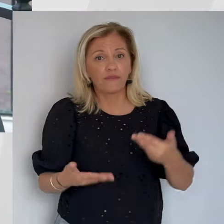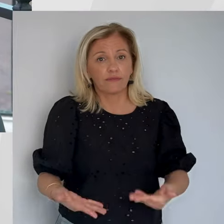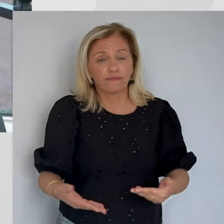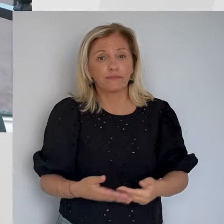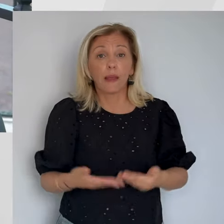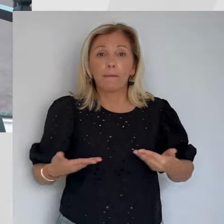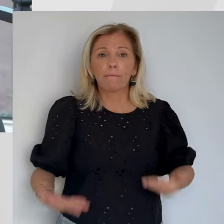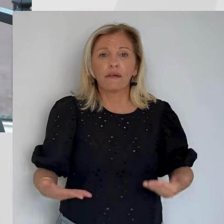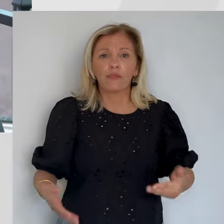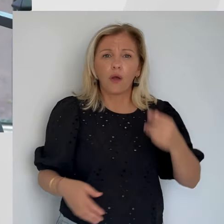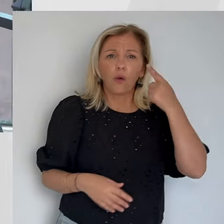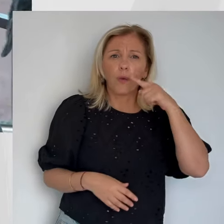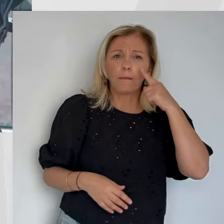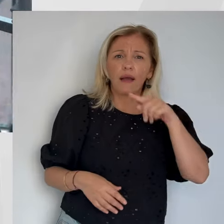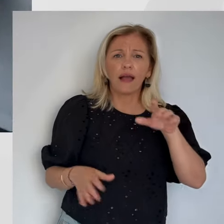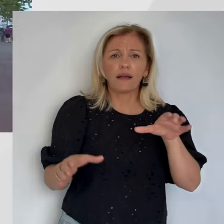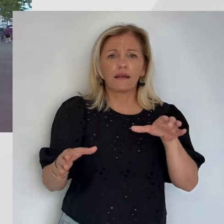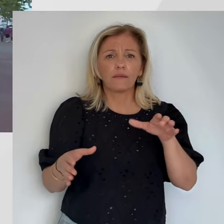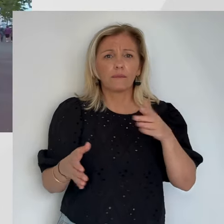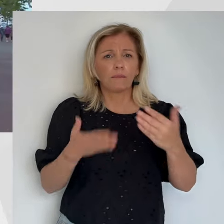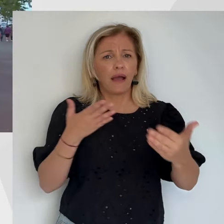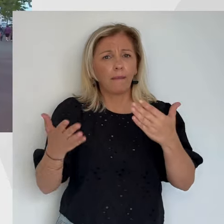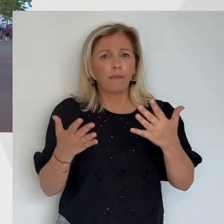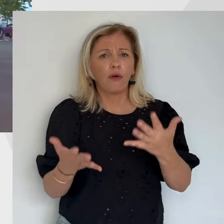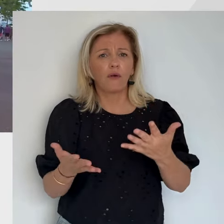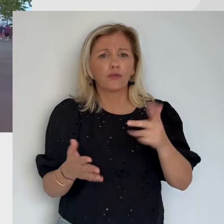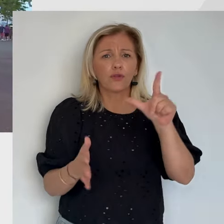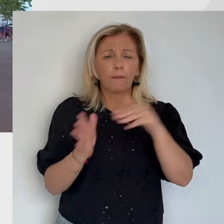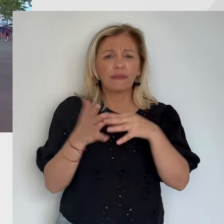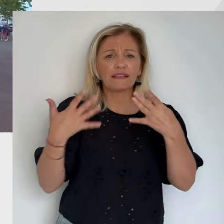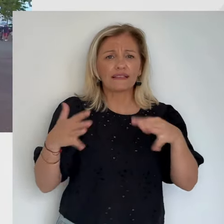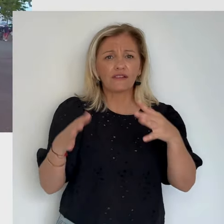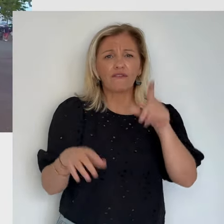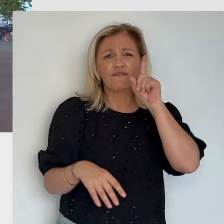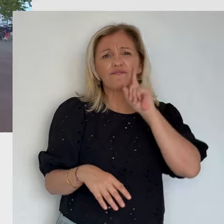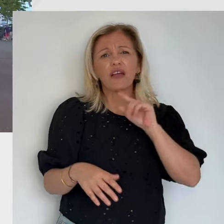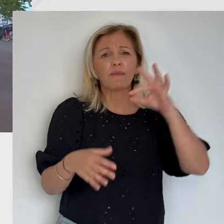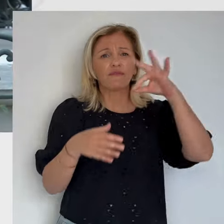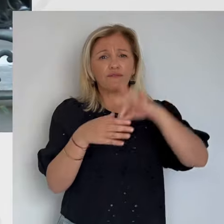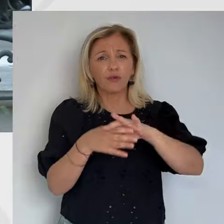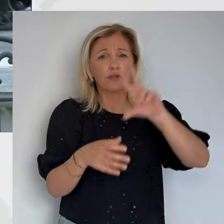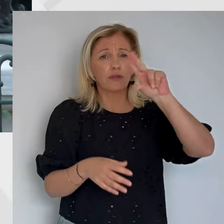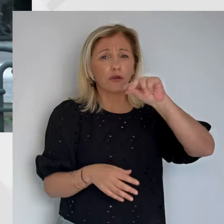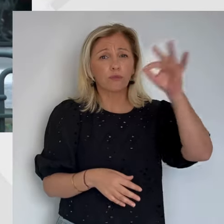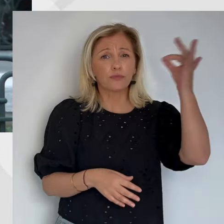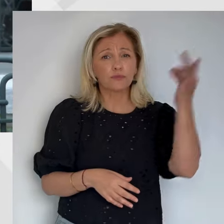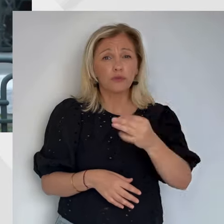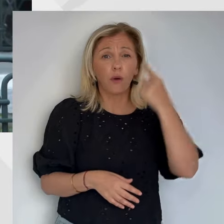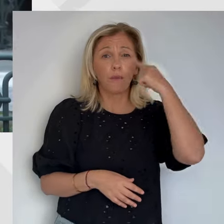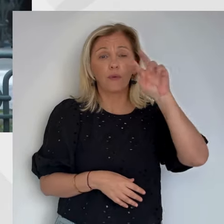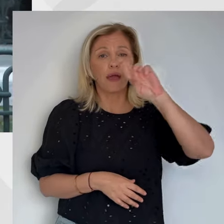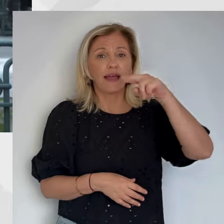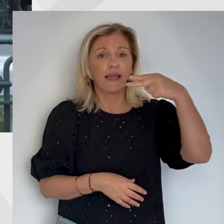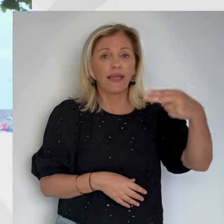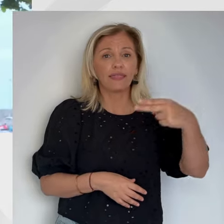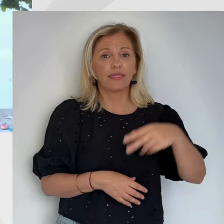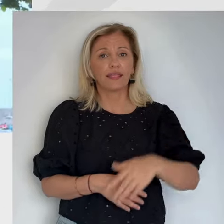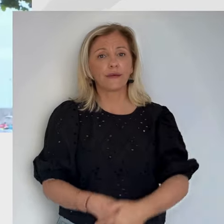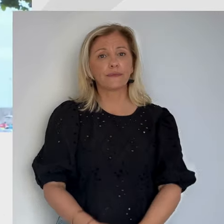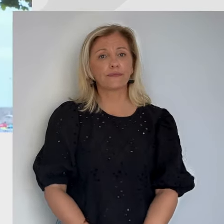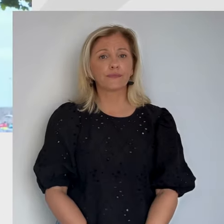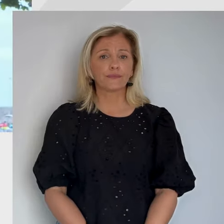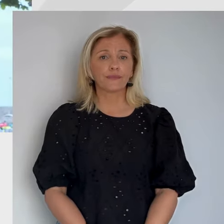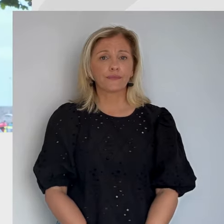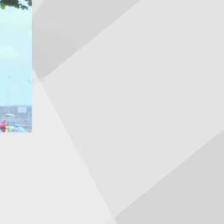Actuellement, les associations féministes sont face à un paradoxe. 30% de l'électorat féminin a voté pour le Rassemblement National aux